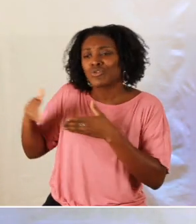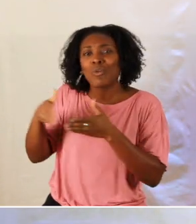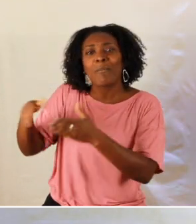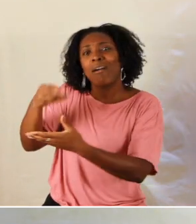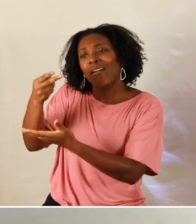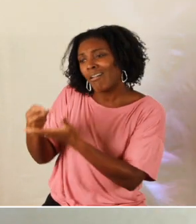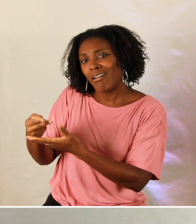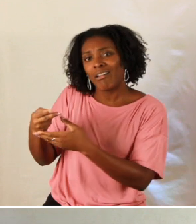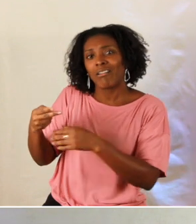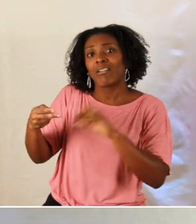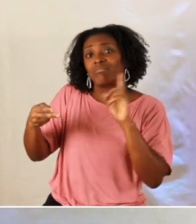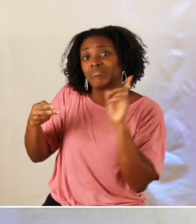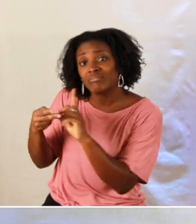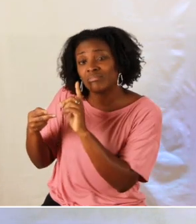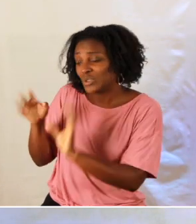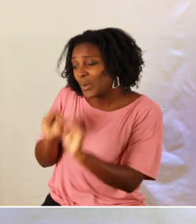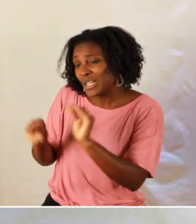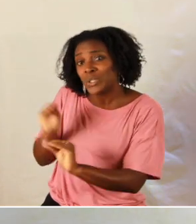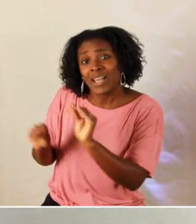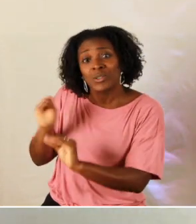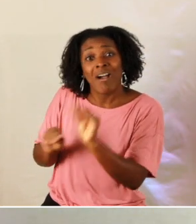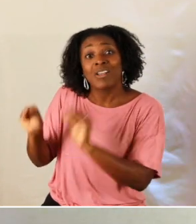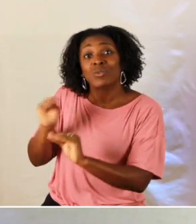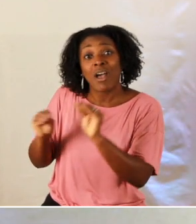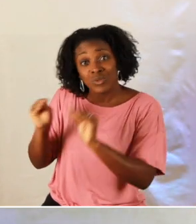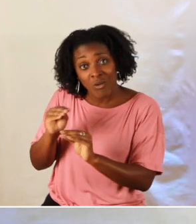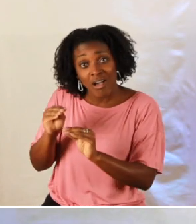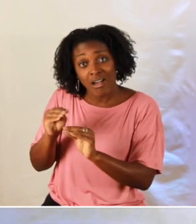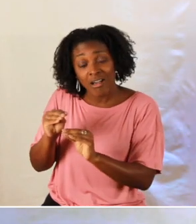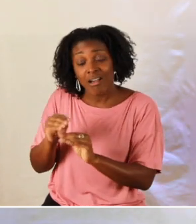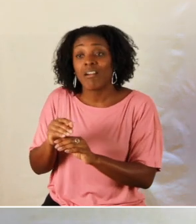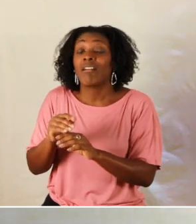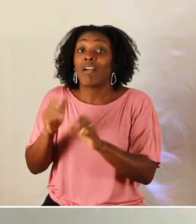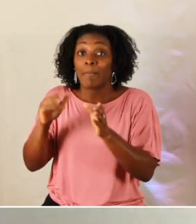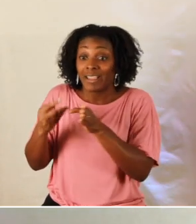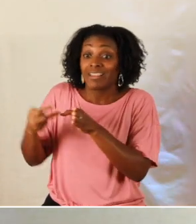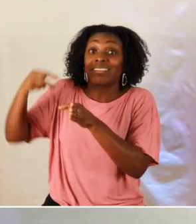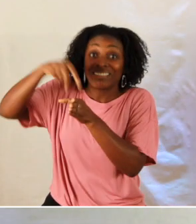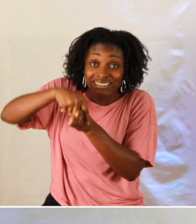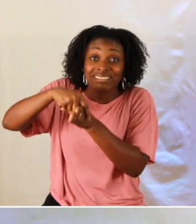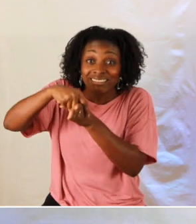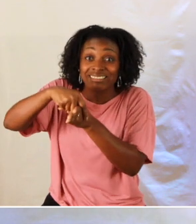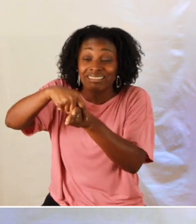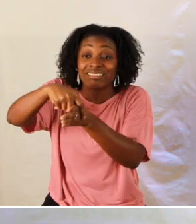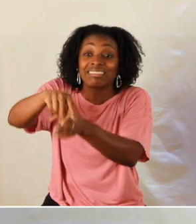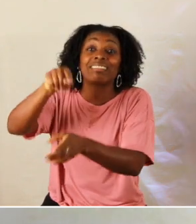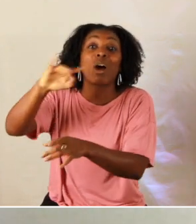va penser ses blessures et puis la bim dit qu'il va le mettre sur sa propre monture pour le mener ou à une hôtellerie